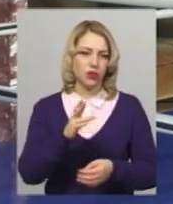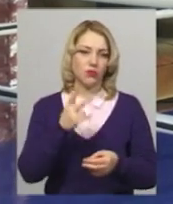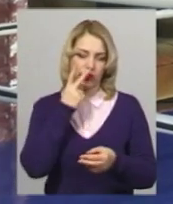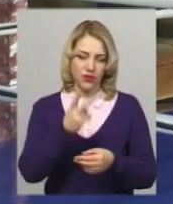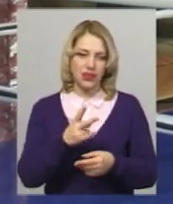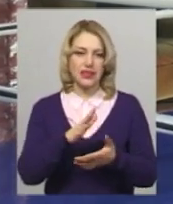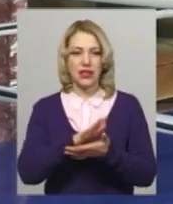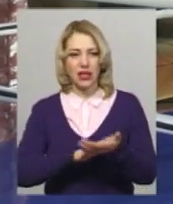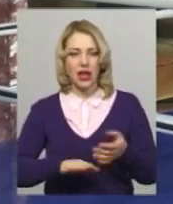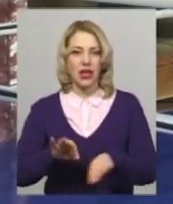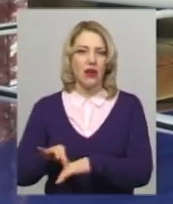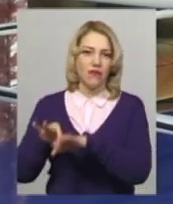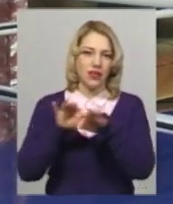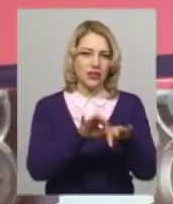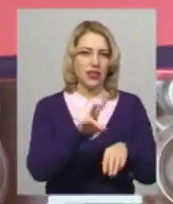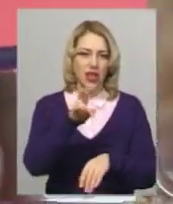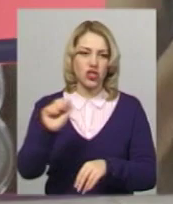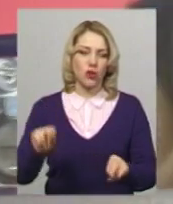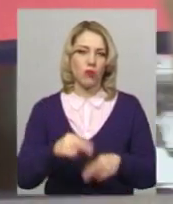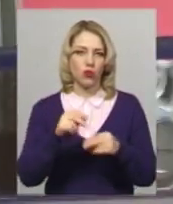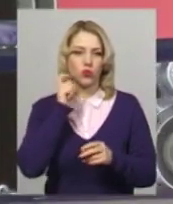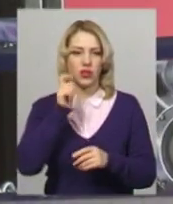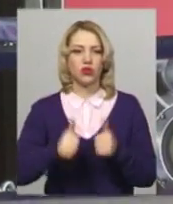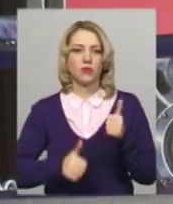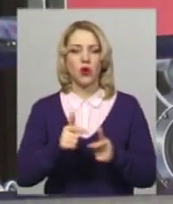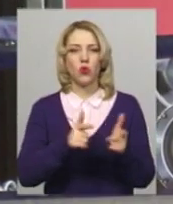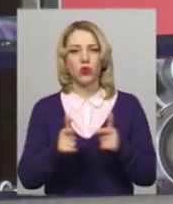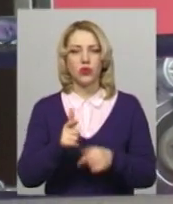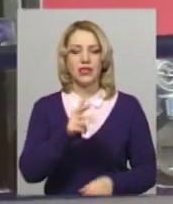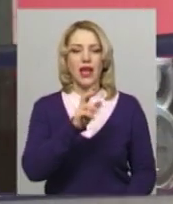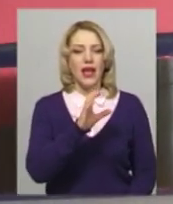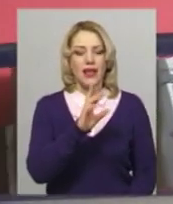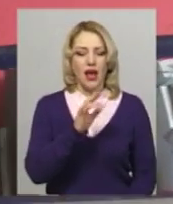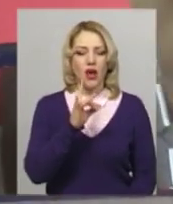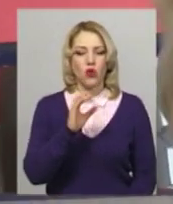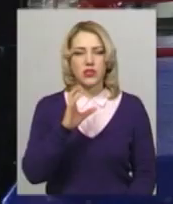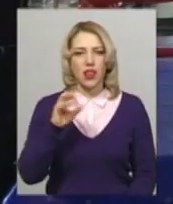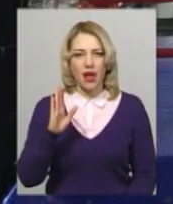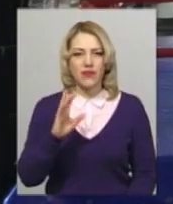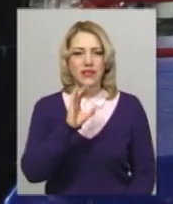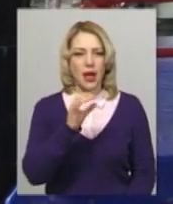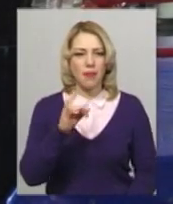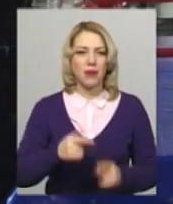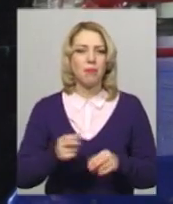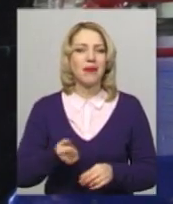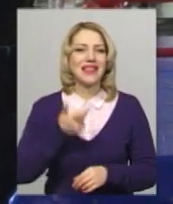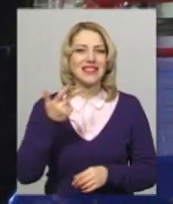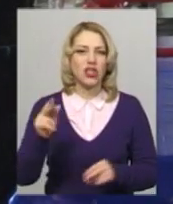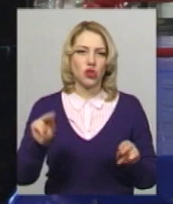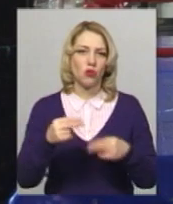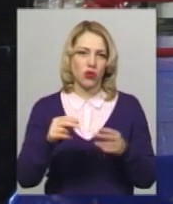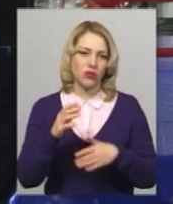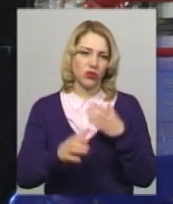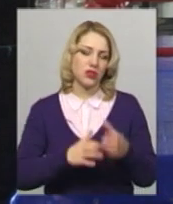нього дивитися і вести його на чемпіонат України. До змагань готується Ярослав Сабар, призер Кубка світу, призер Чемпіонату світу. Спортсмен каже, що